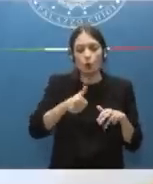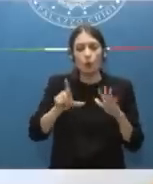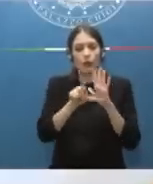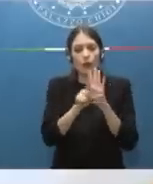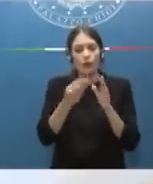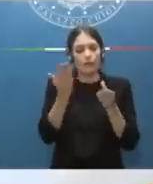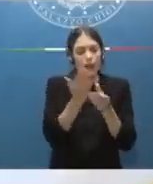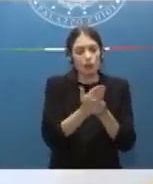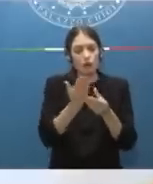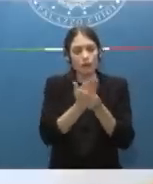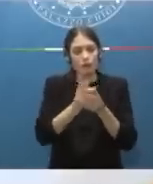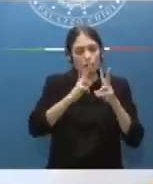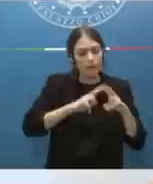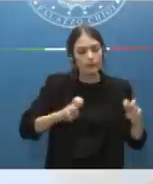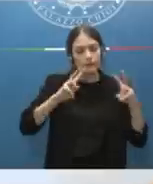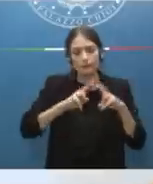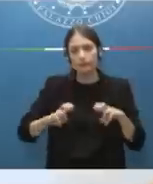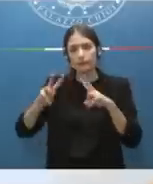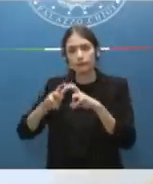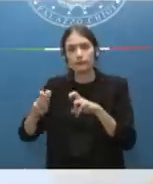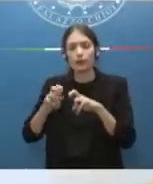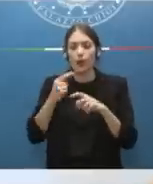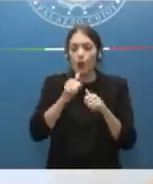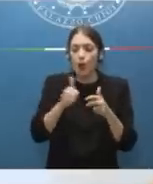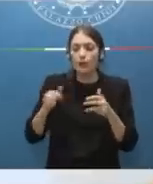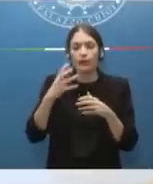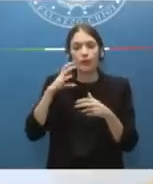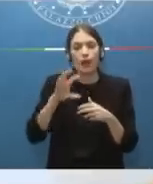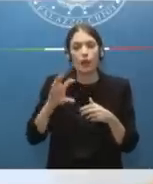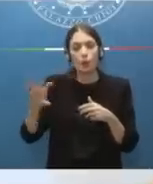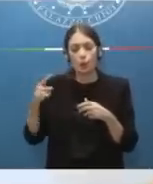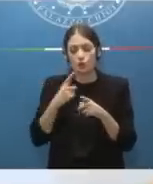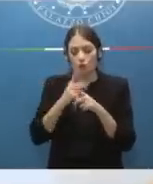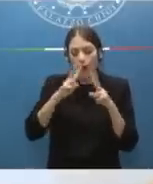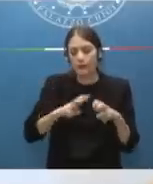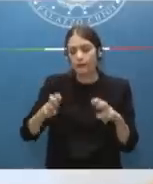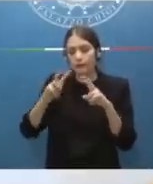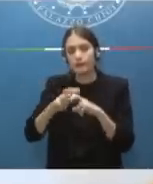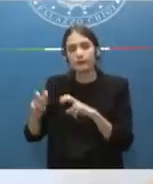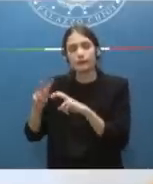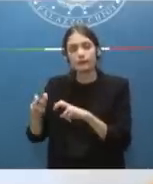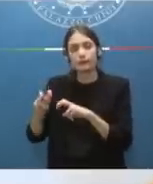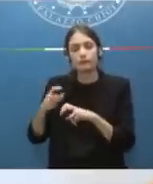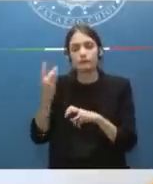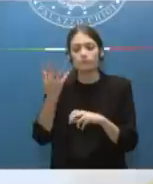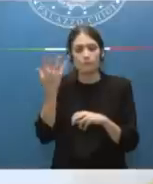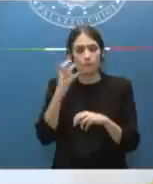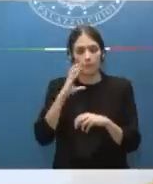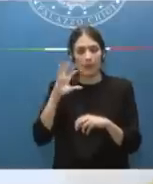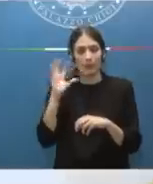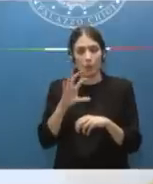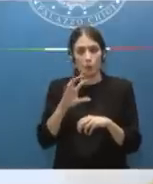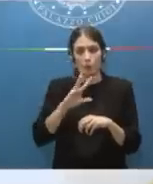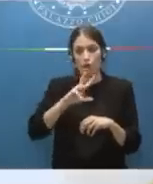fascicolo per fascicolo, denuncia per denuncia, se nella denuncia del furto